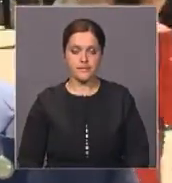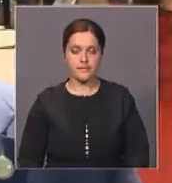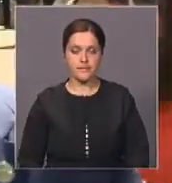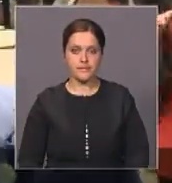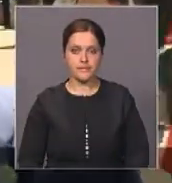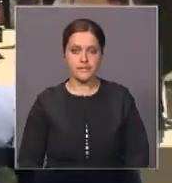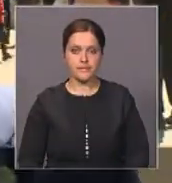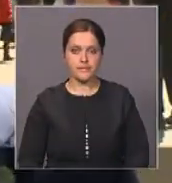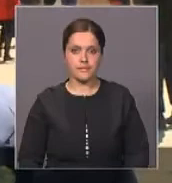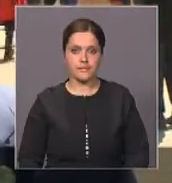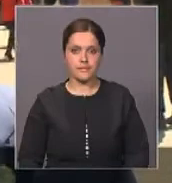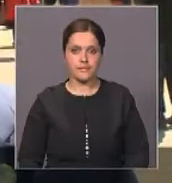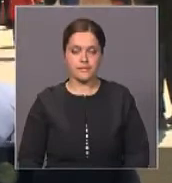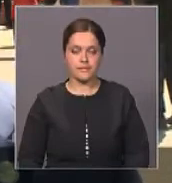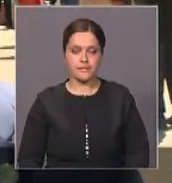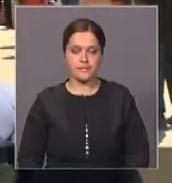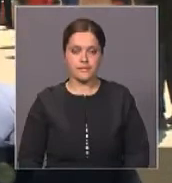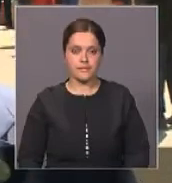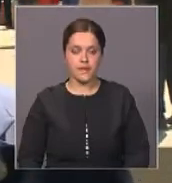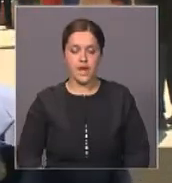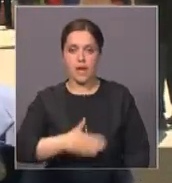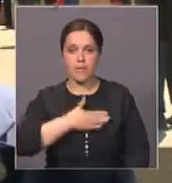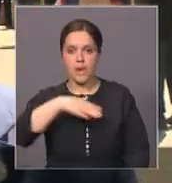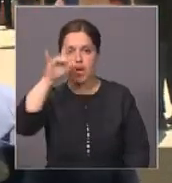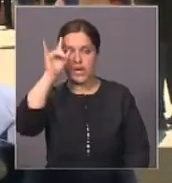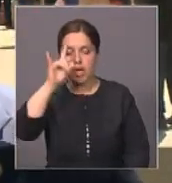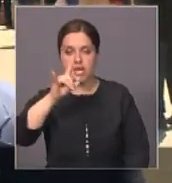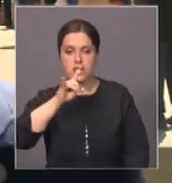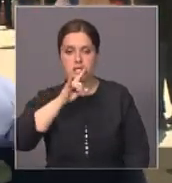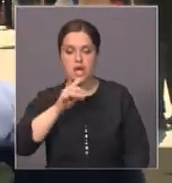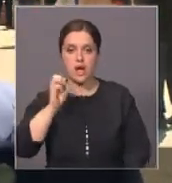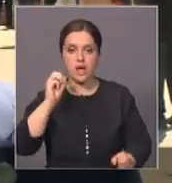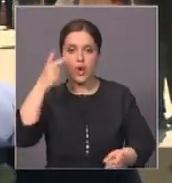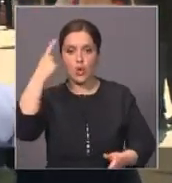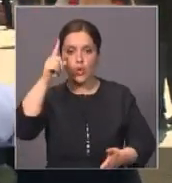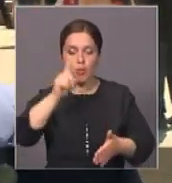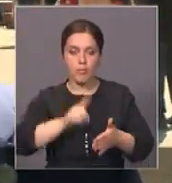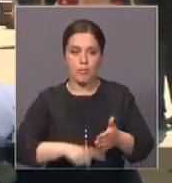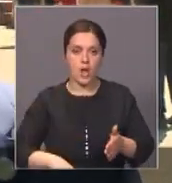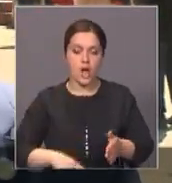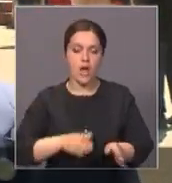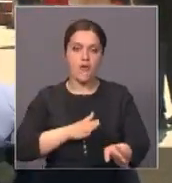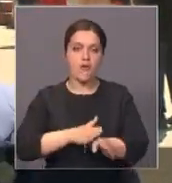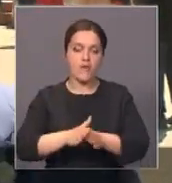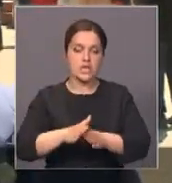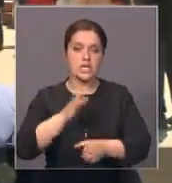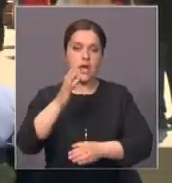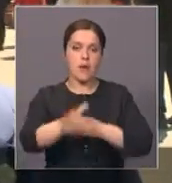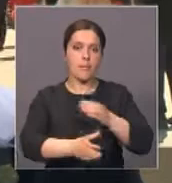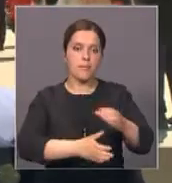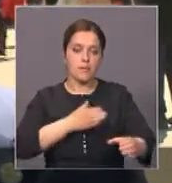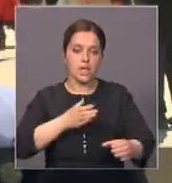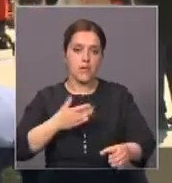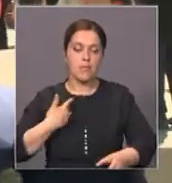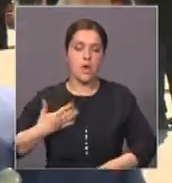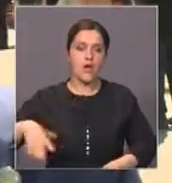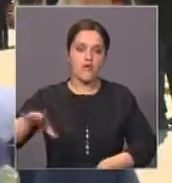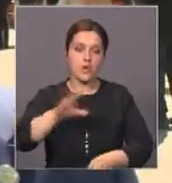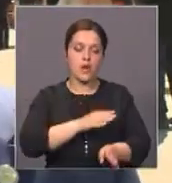Мы, казахстанцы, как убедился весь мир, единодушно